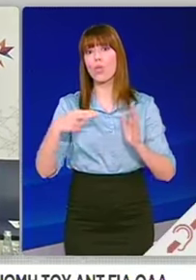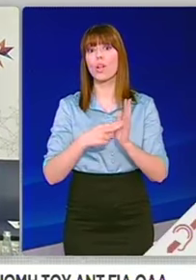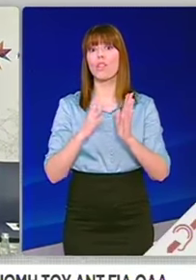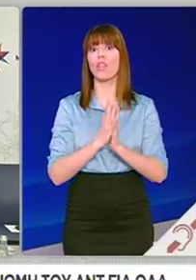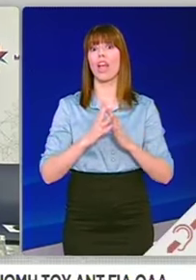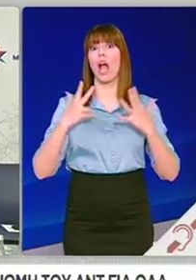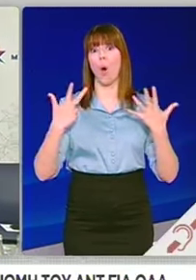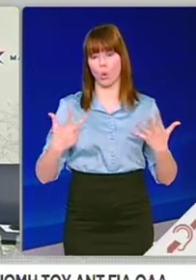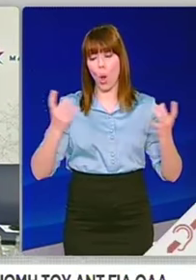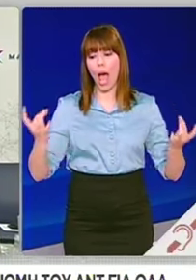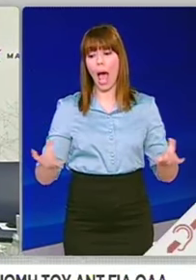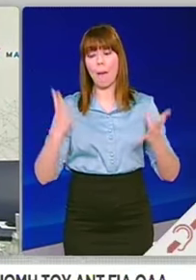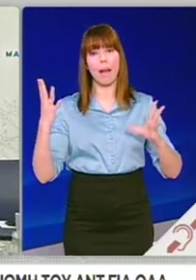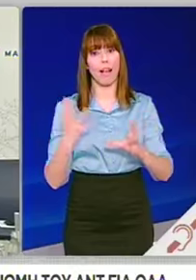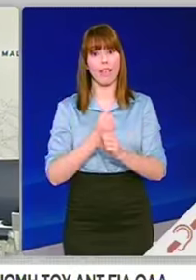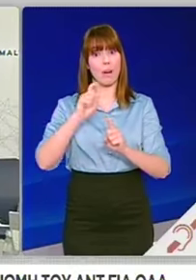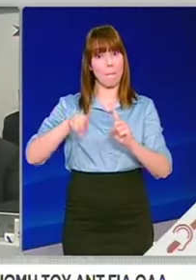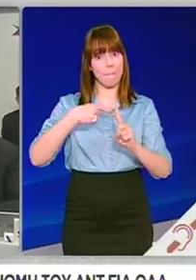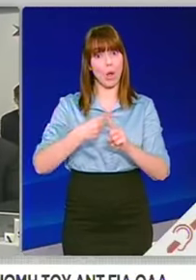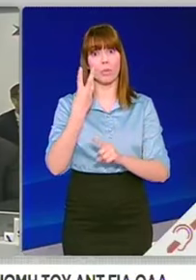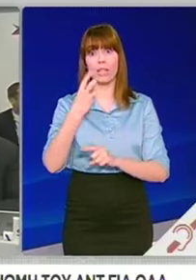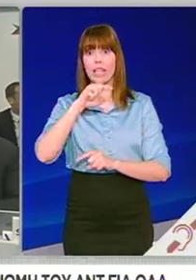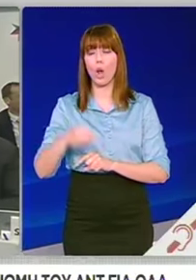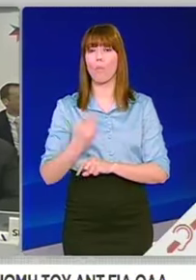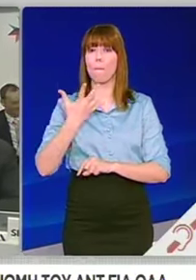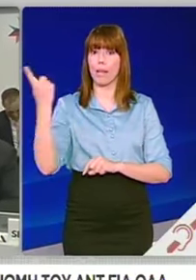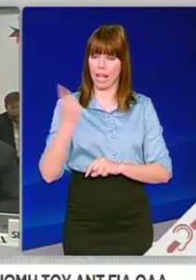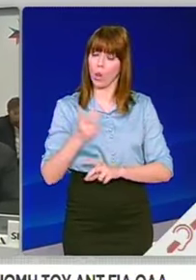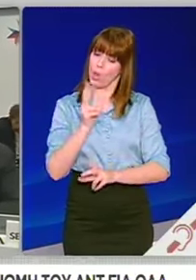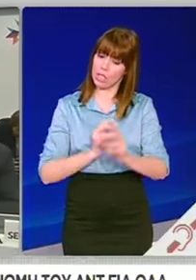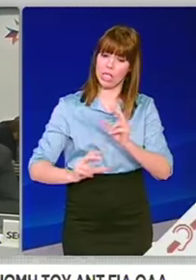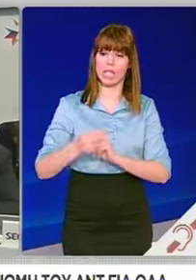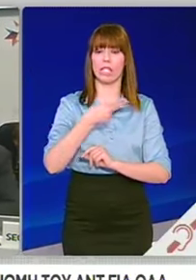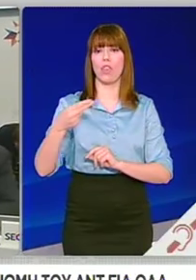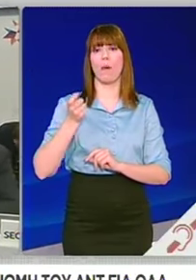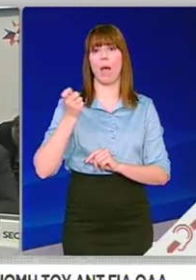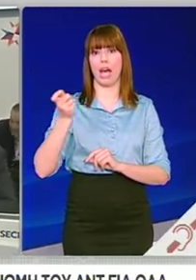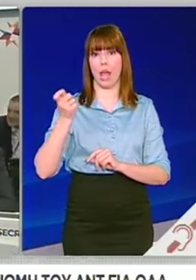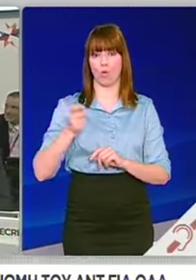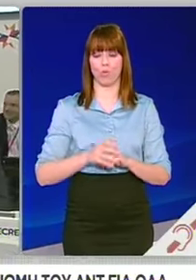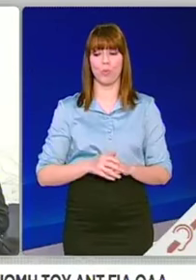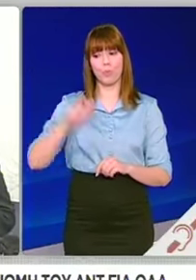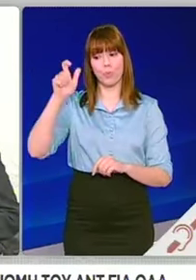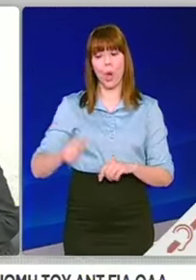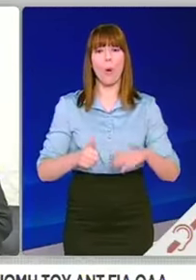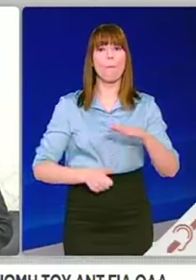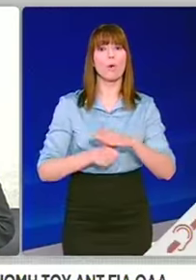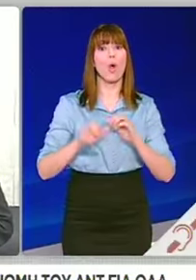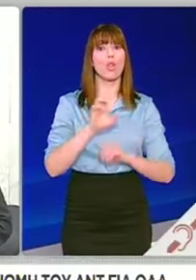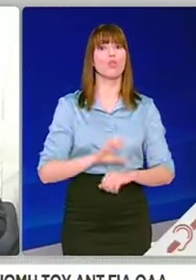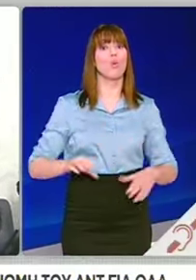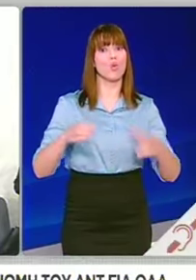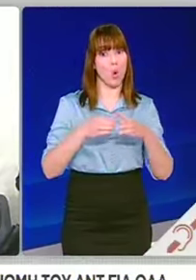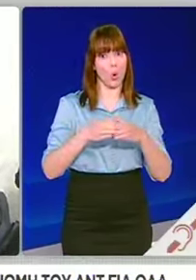και φόσον έχει επιτευχθεί ως στόχος πλεονάσματος 3,5% του ΑΕΠ. Ο κύριος Ντάισελμπλουμ άφησε ανοιχτό το ενδεχόμενο